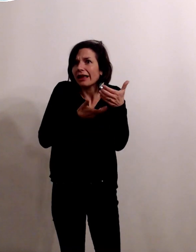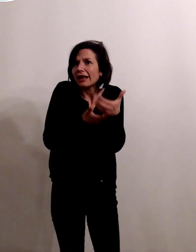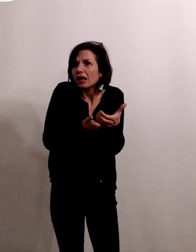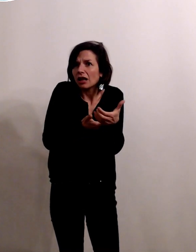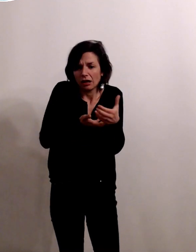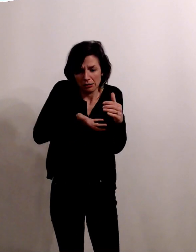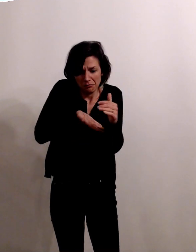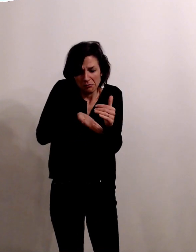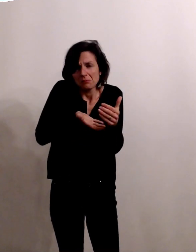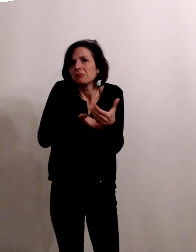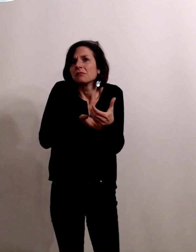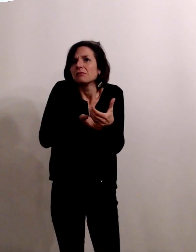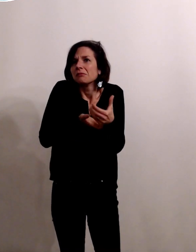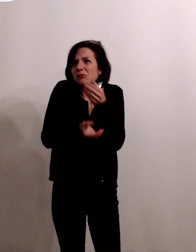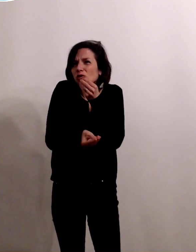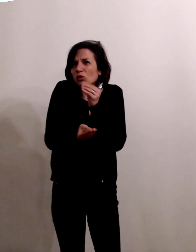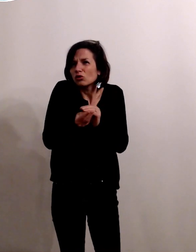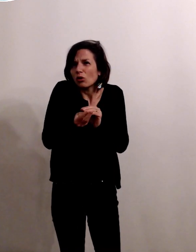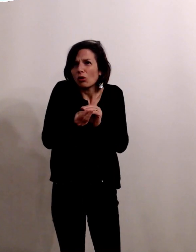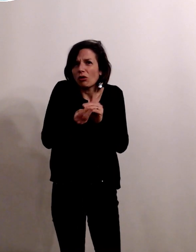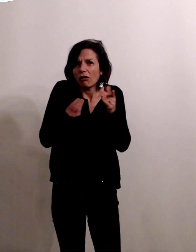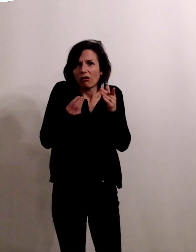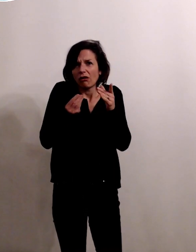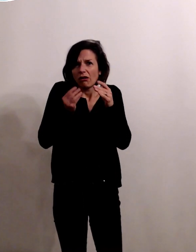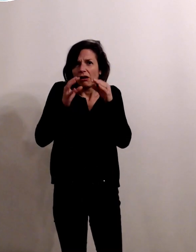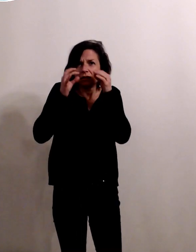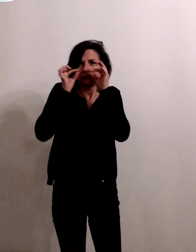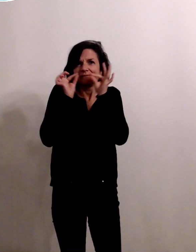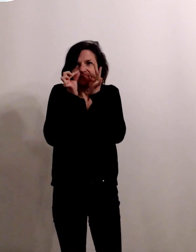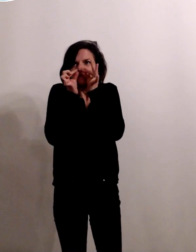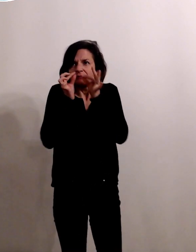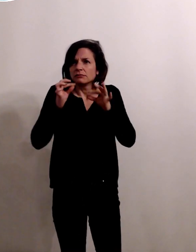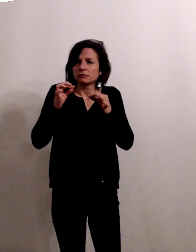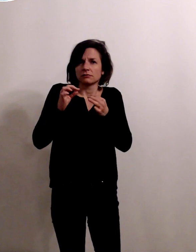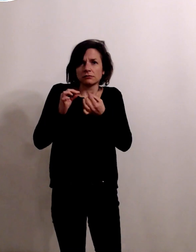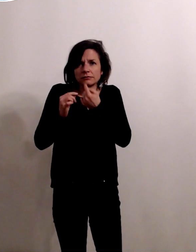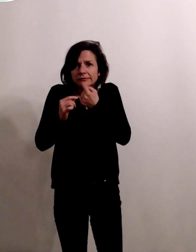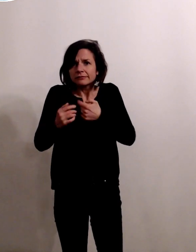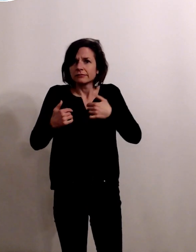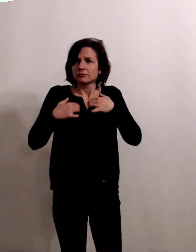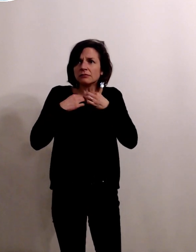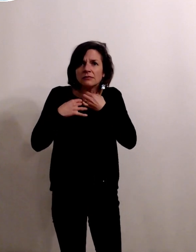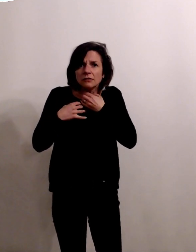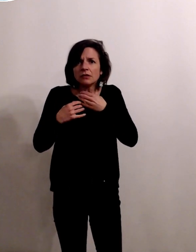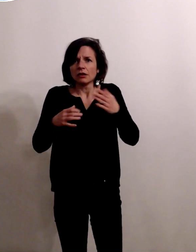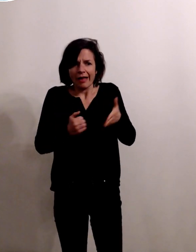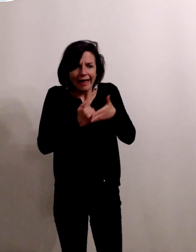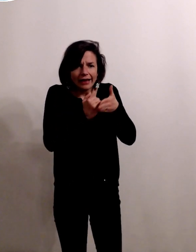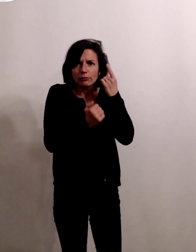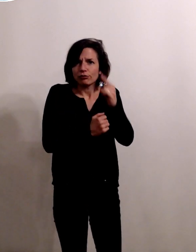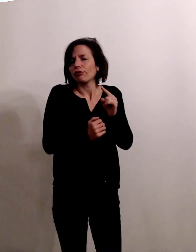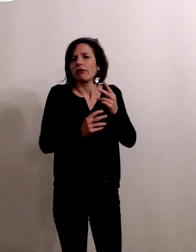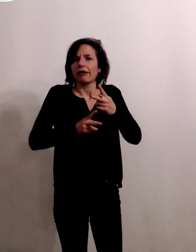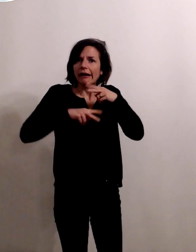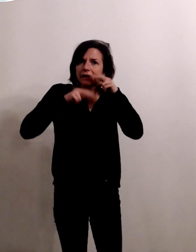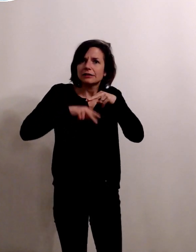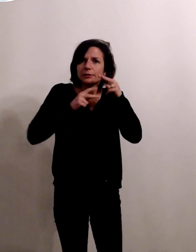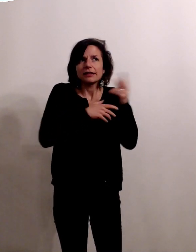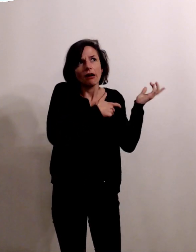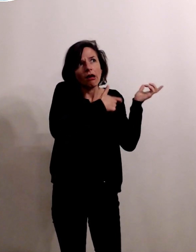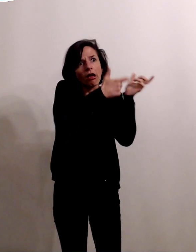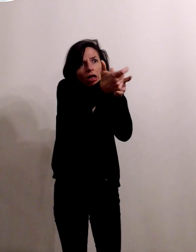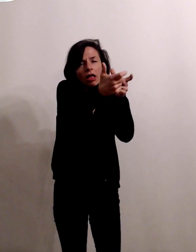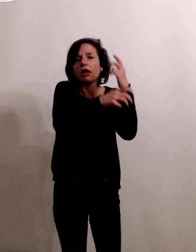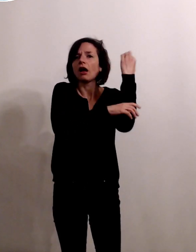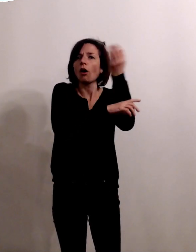petit bébé prématuré qui est branché de partout avec une aide respiratoire avec dans une ambulance de SAMU pour l